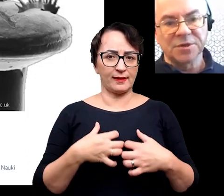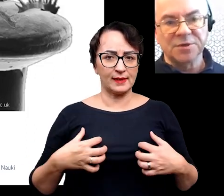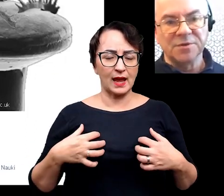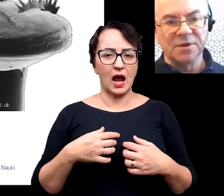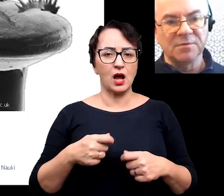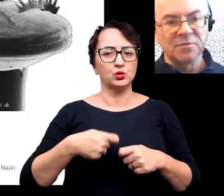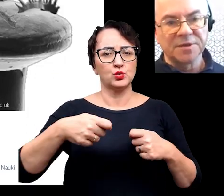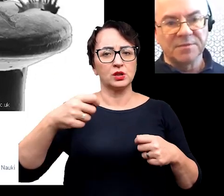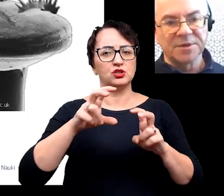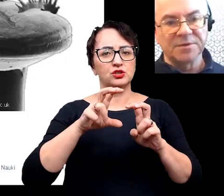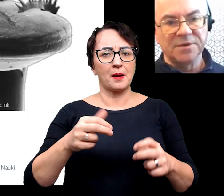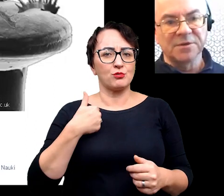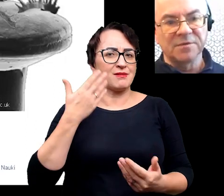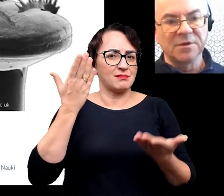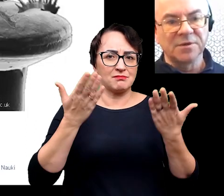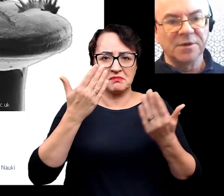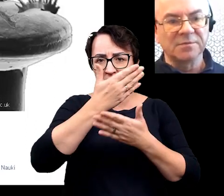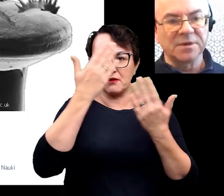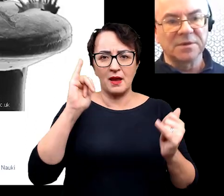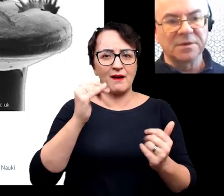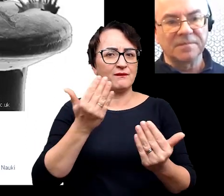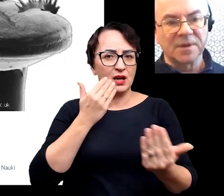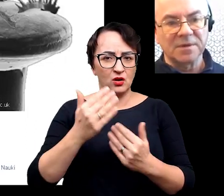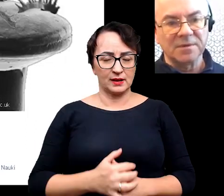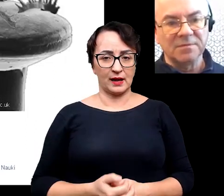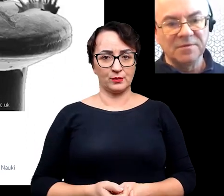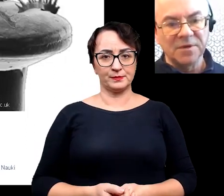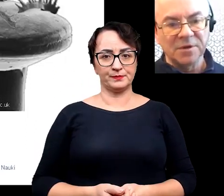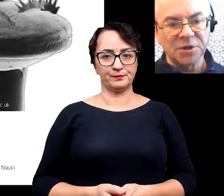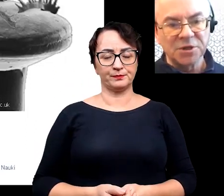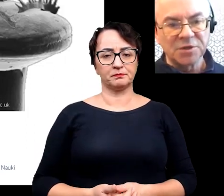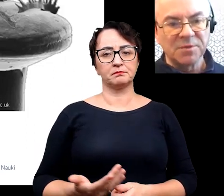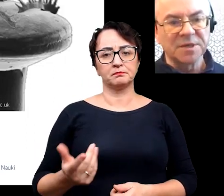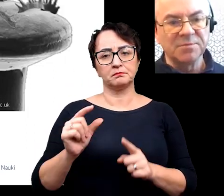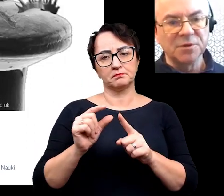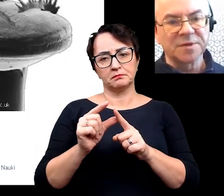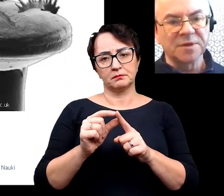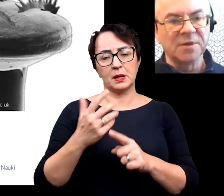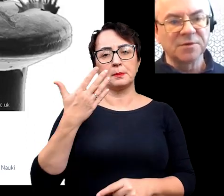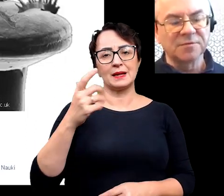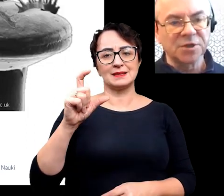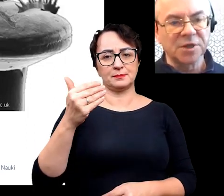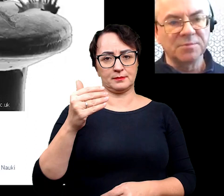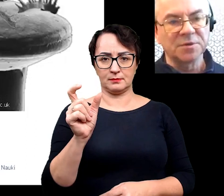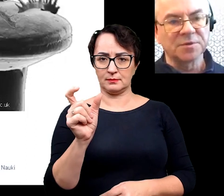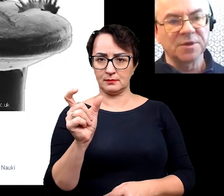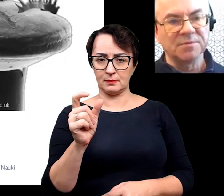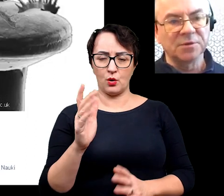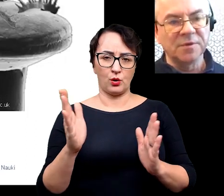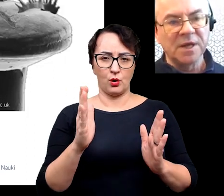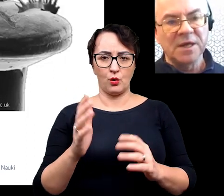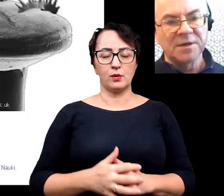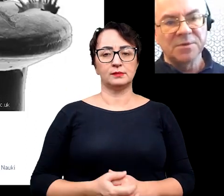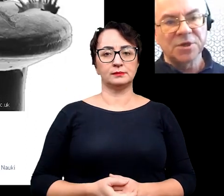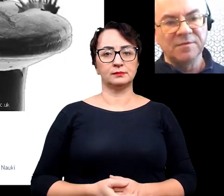Przez dłuższy okres czasu nie wiadomo było za bardzo, jak one wyglądają. Były wielkości gdzieś mniej więcej 5 cm, średnio 5